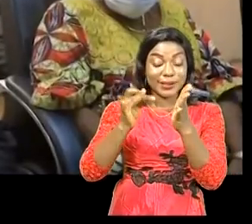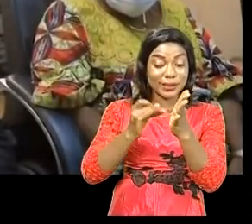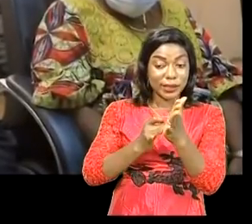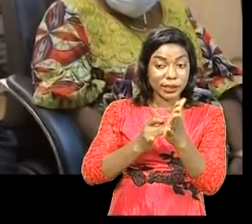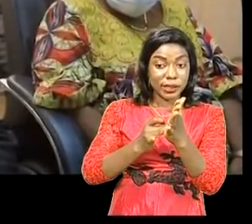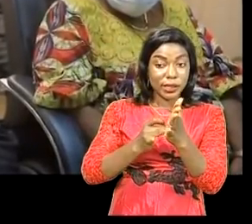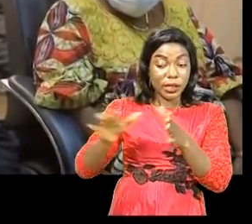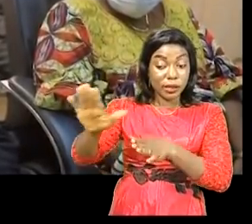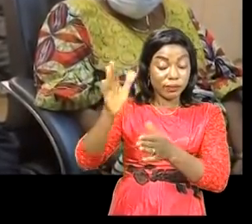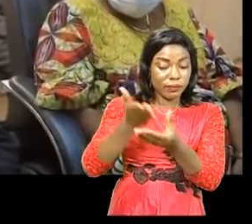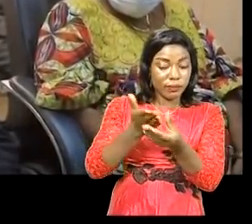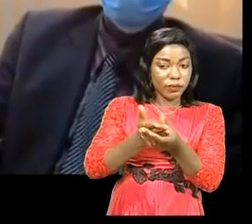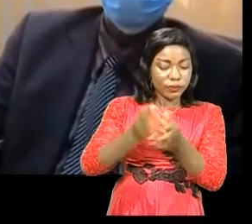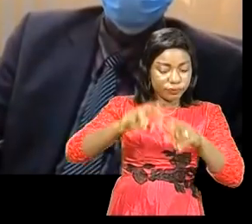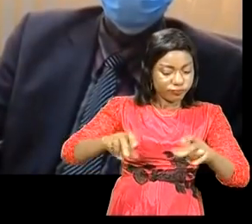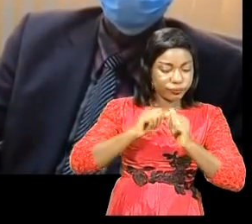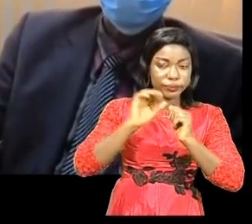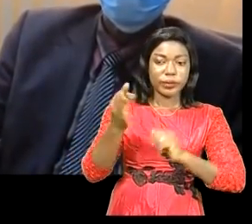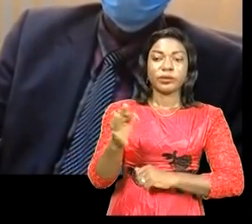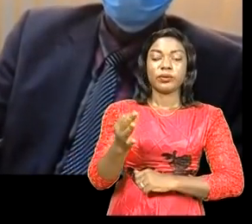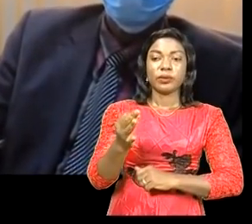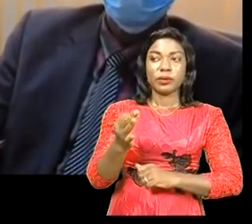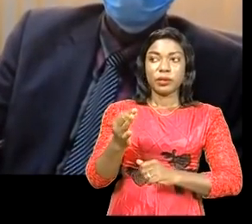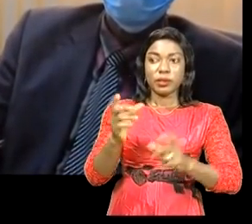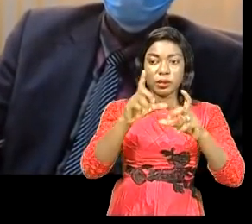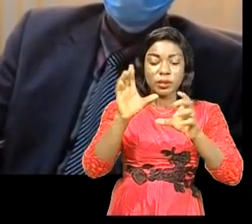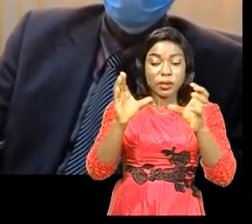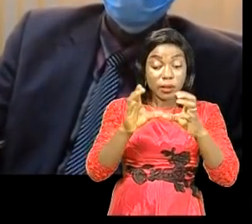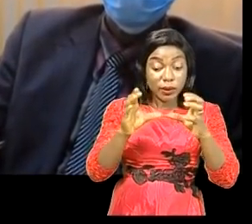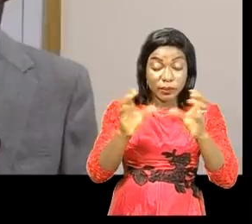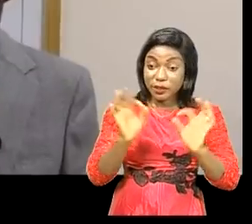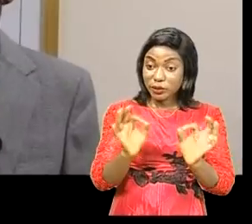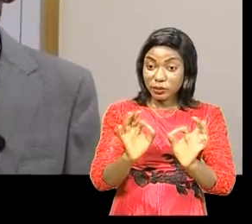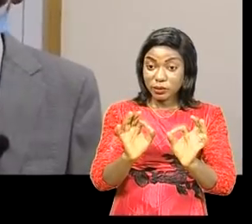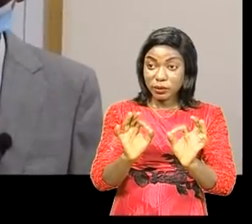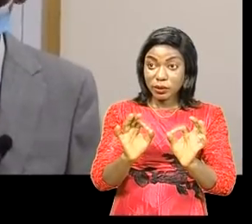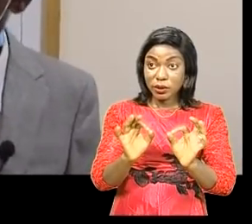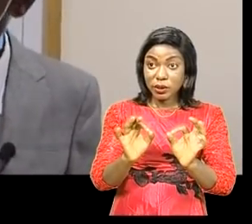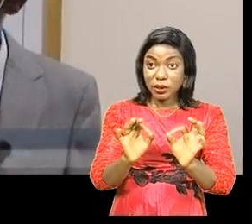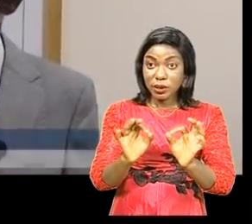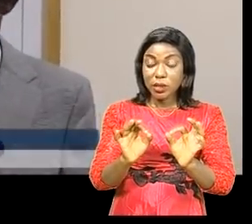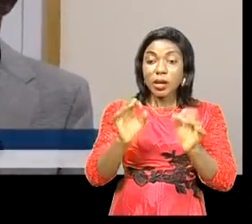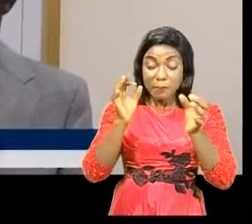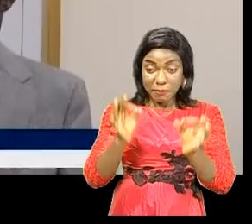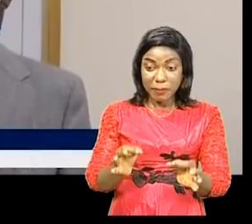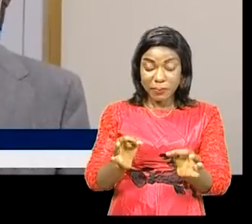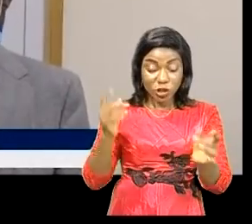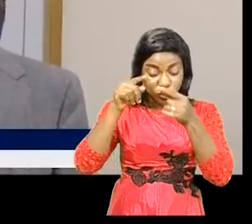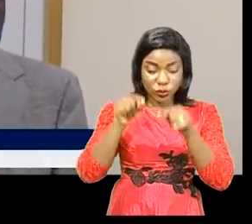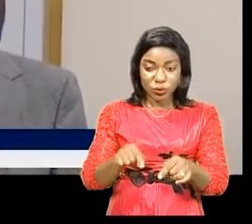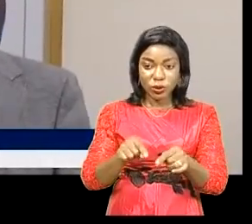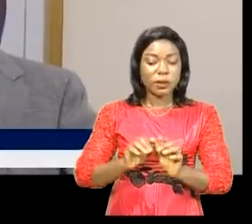leurs dossiers ne sont pas traités. Ils n'ont ni brevet, ni pension minimum. Donc,